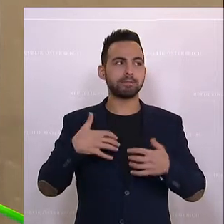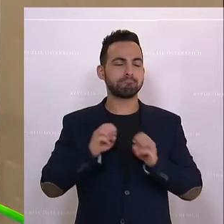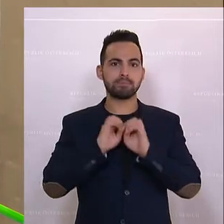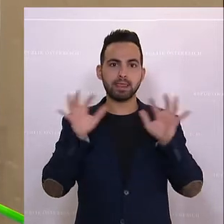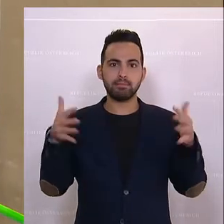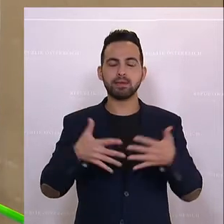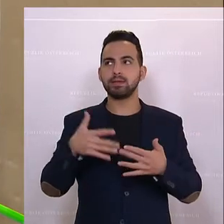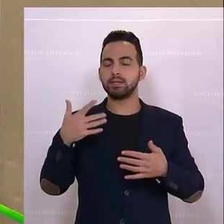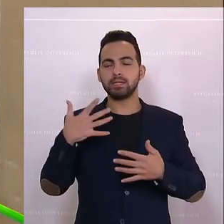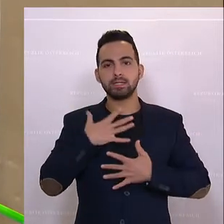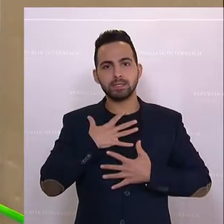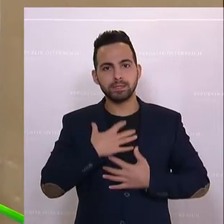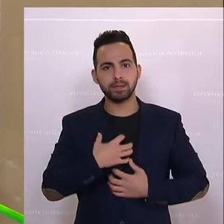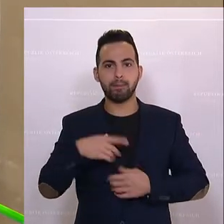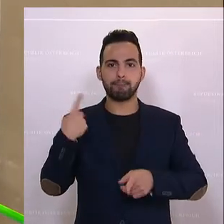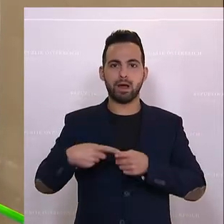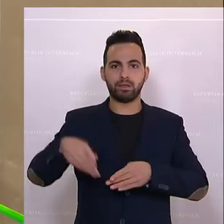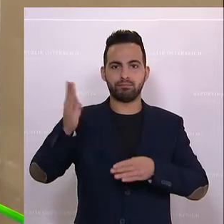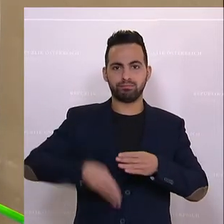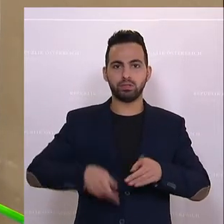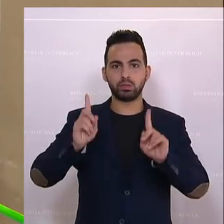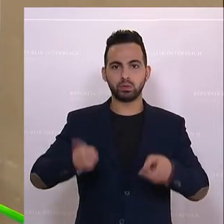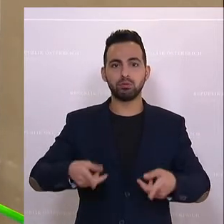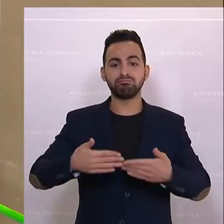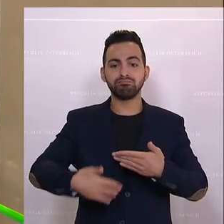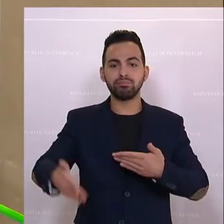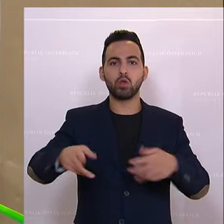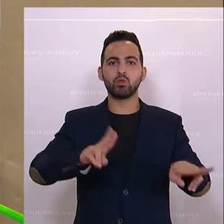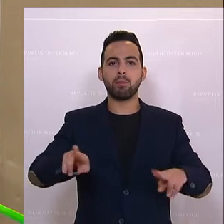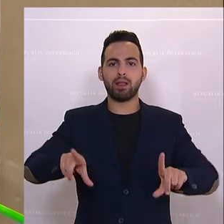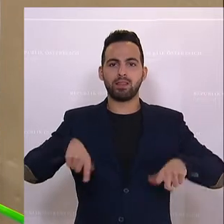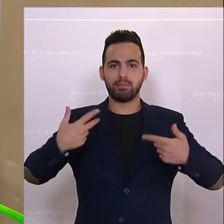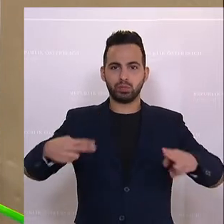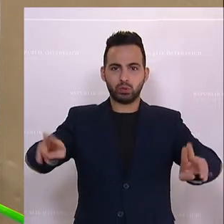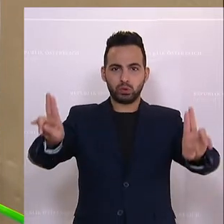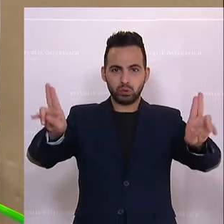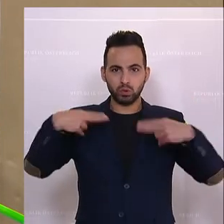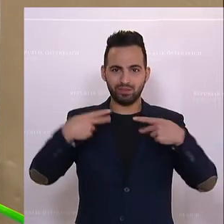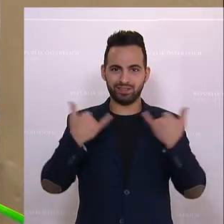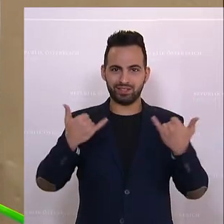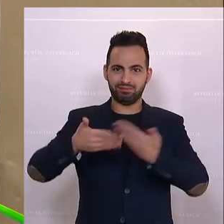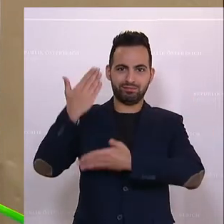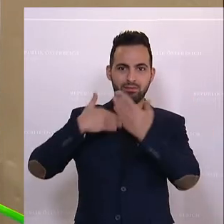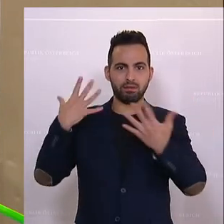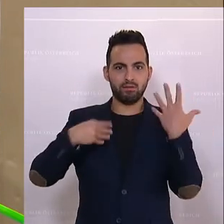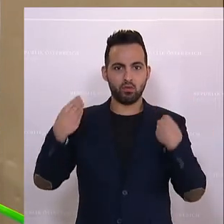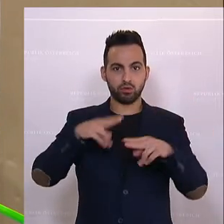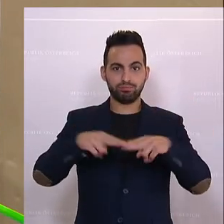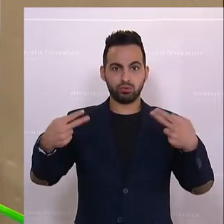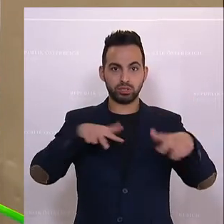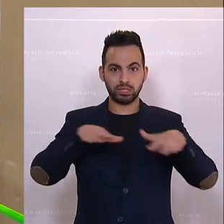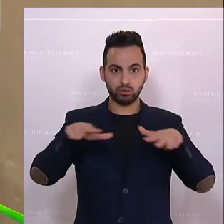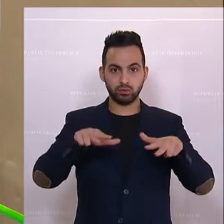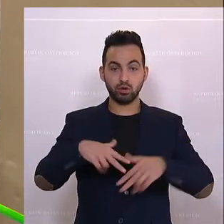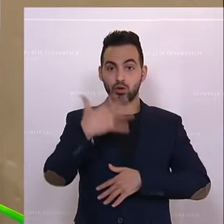vorbei ist und dass wir einigermaßen wieder ein normales Leben führen können, wie wir es gewohnt waren. Die Bundesregierung und vier von